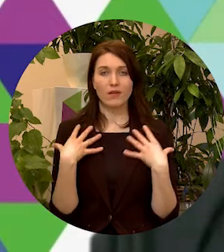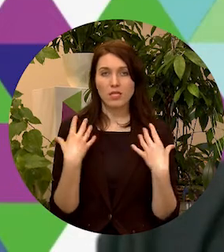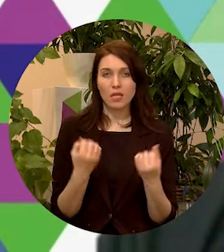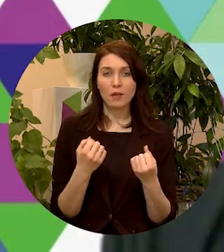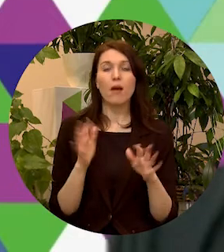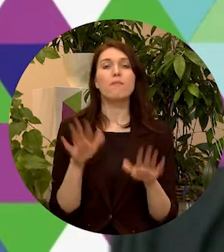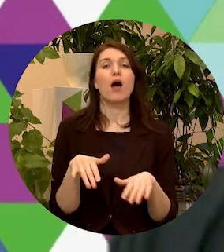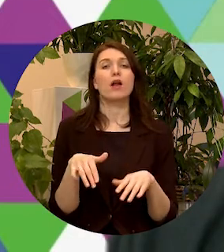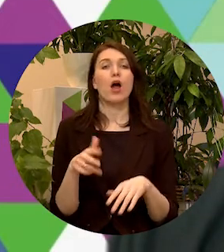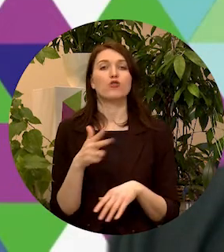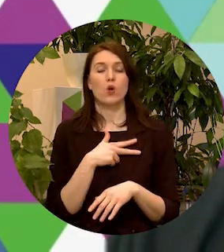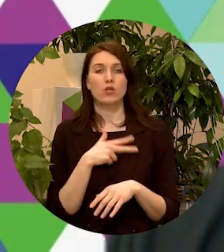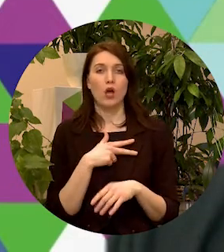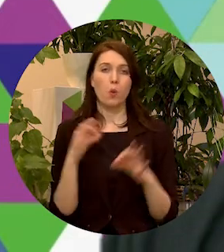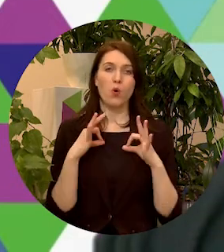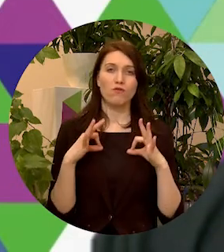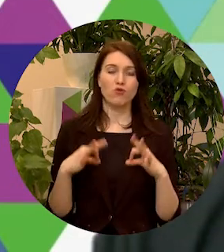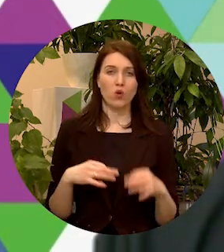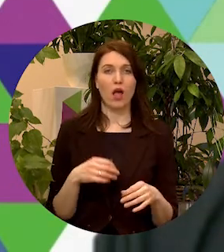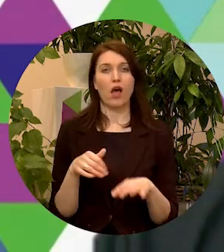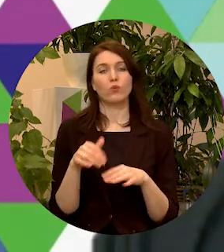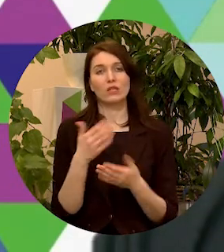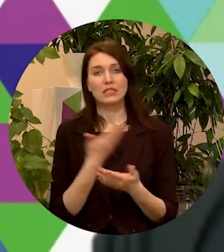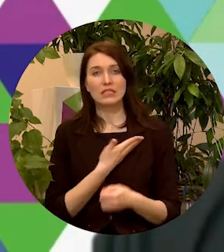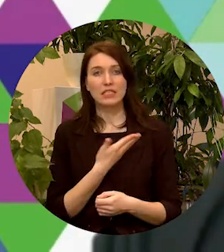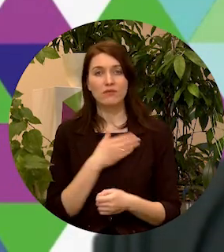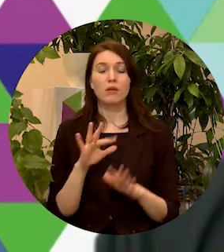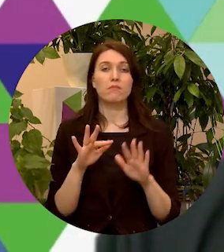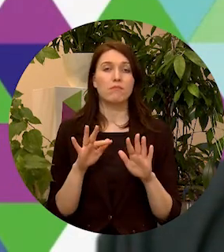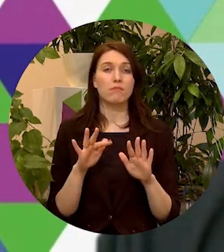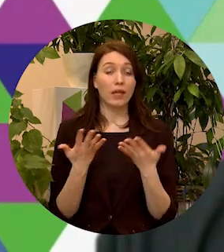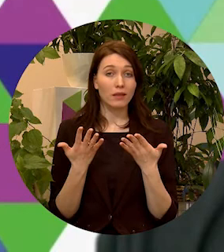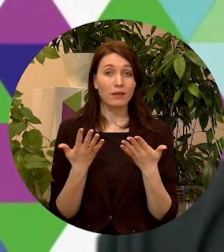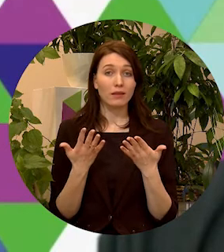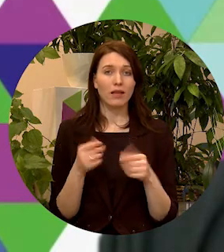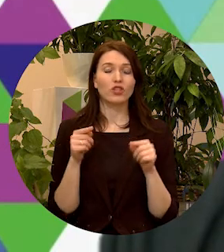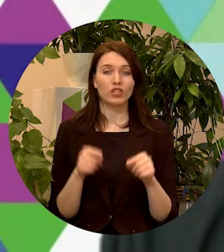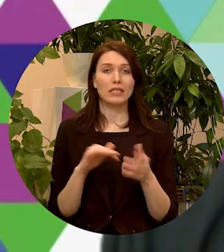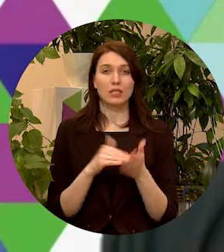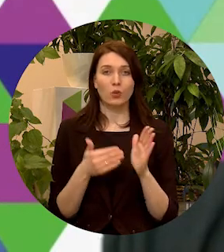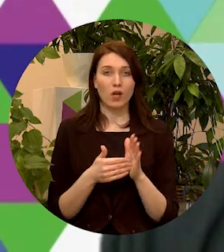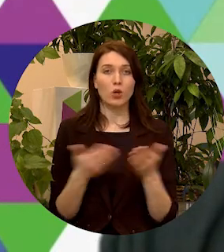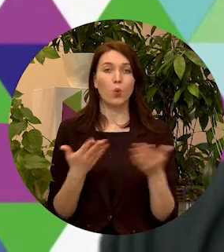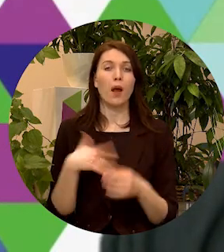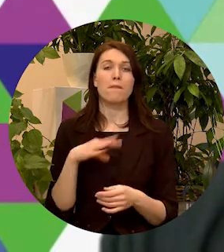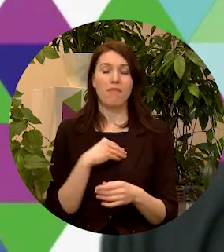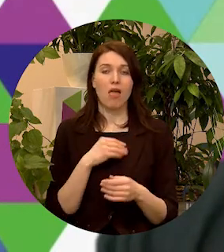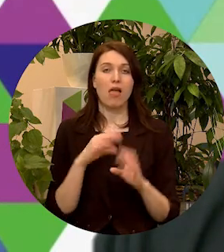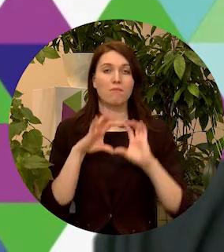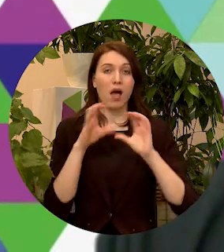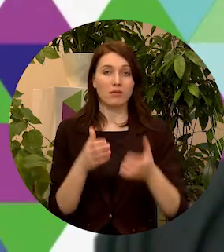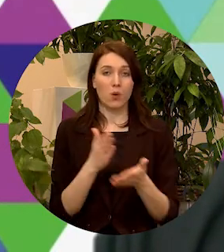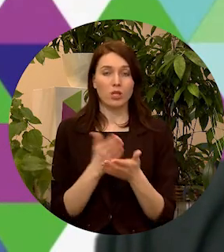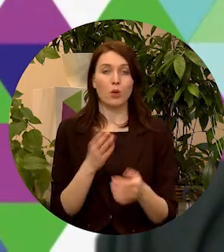Sociālo un profesionālo dzīvi, bet pa lielam šī situācija, kurā mēs esam pasaulē bijuši,